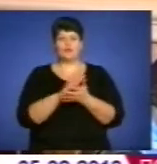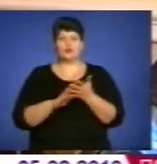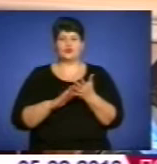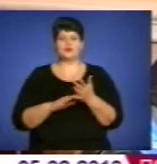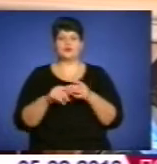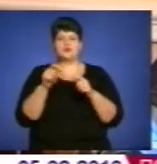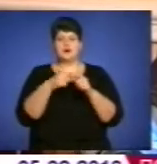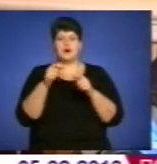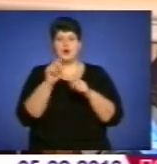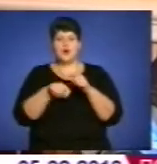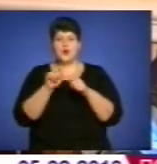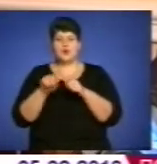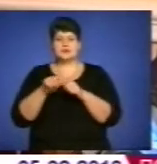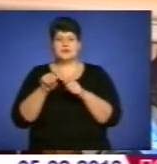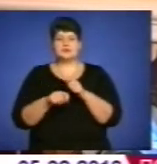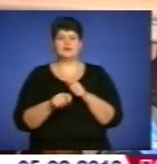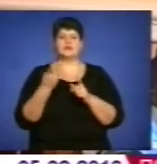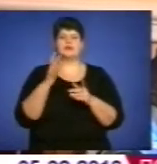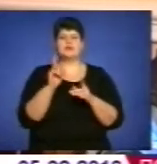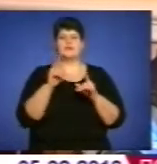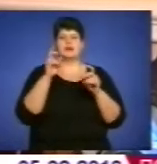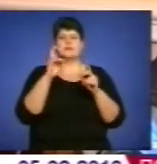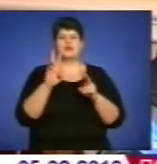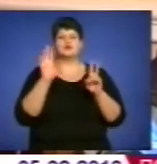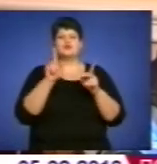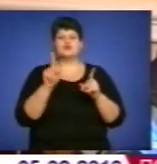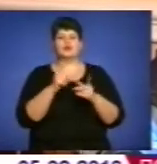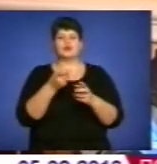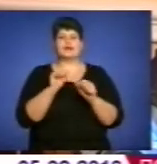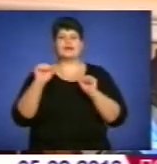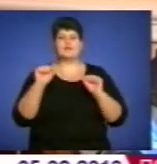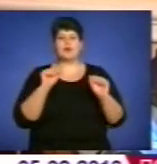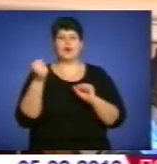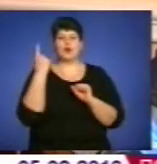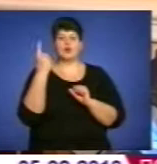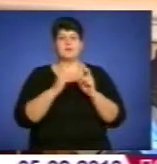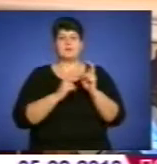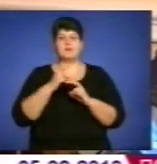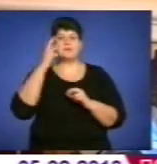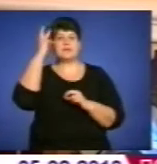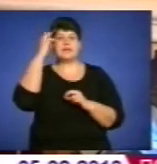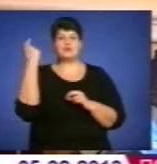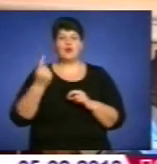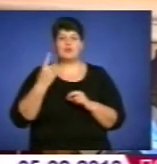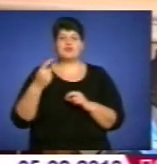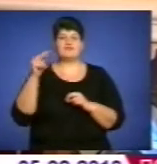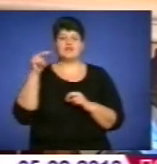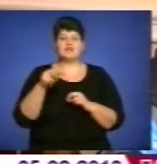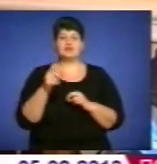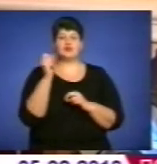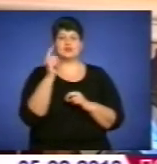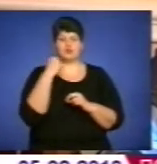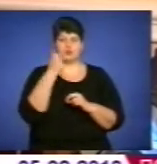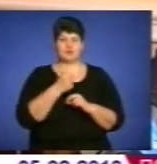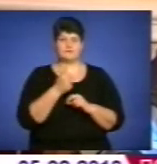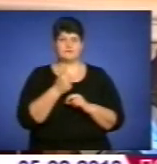191 та 209 Кримінального кодексу України. Стосовно керівника одного з підприємств Хмельницької області, яким у 2011 році